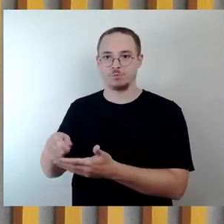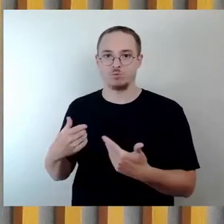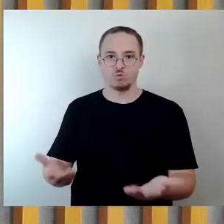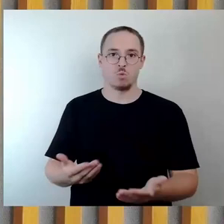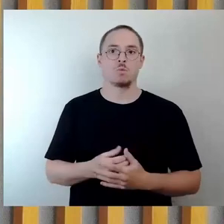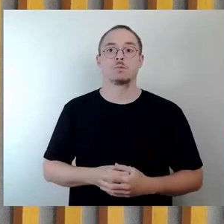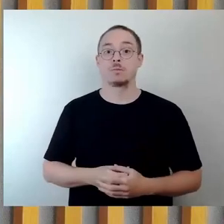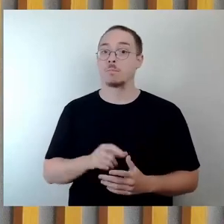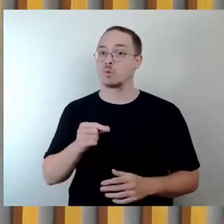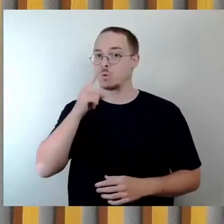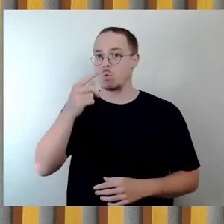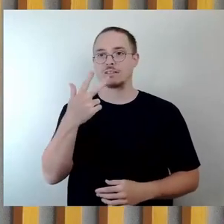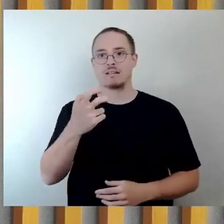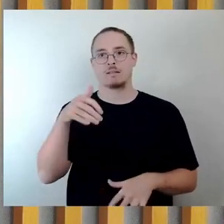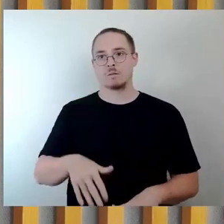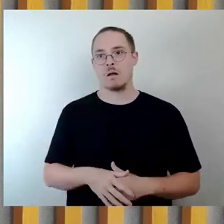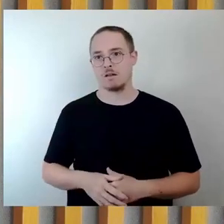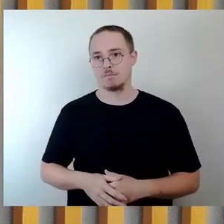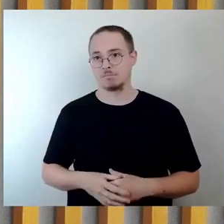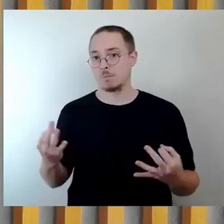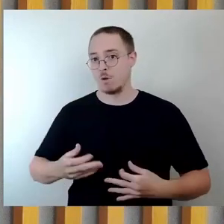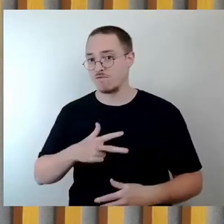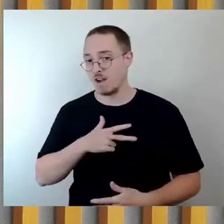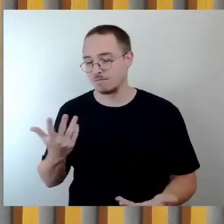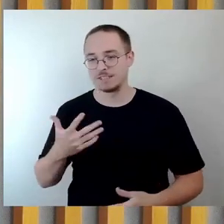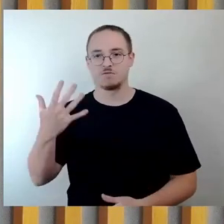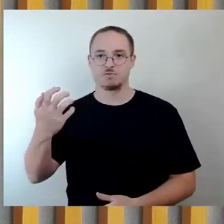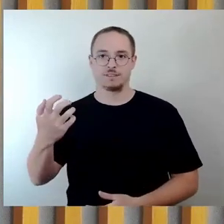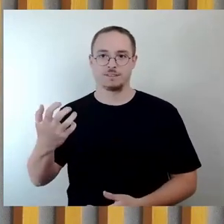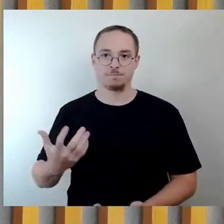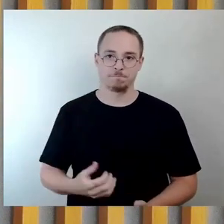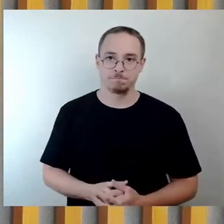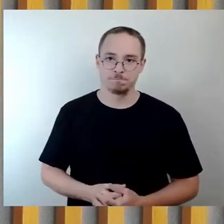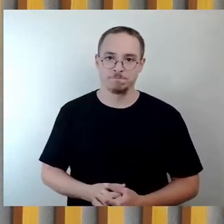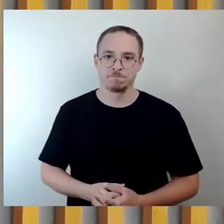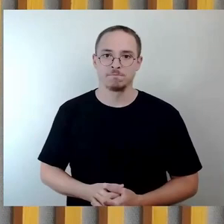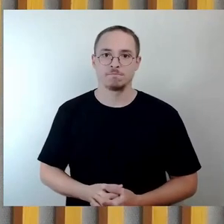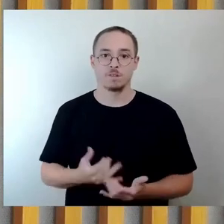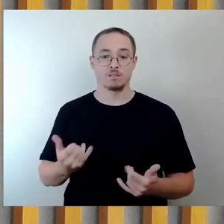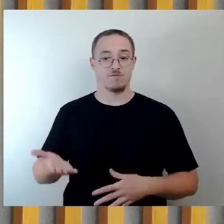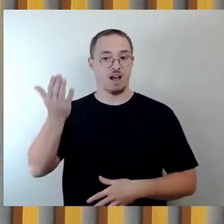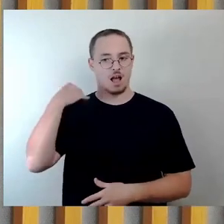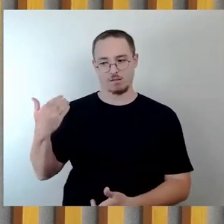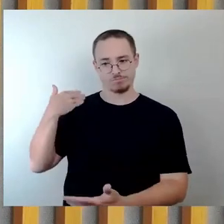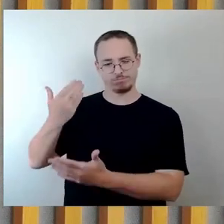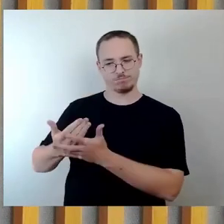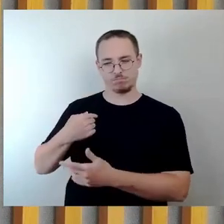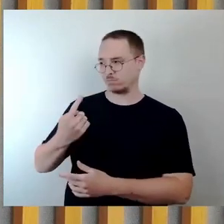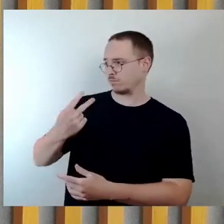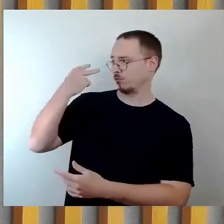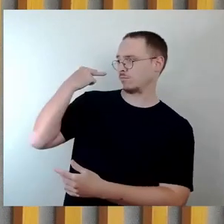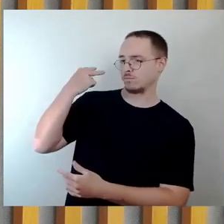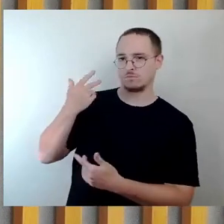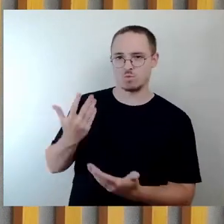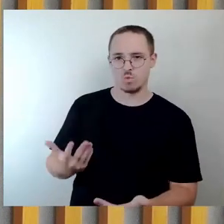Berichten des HSKD in der Vergangenheit wurde deutlich, dass bereits jetzt die Nachfrage nach musikalischer Ausbildung größer